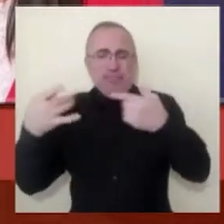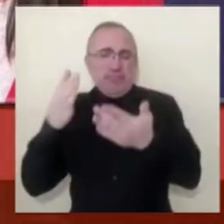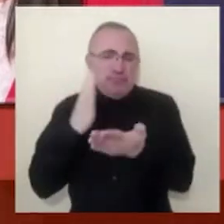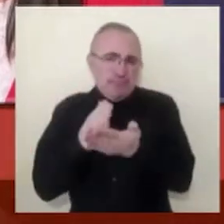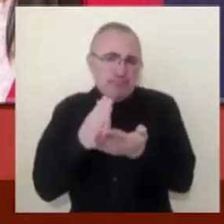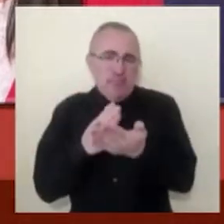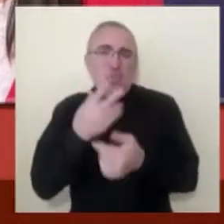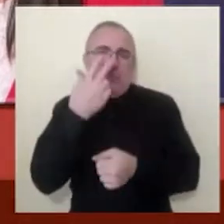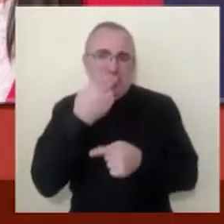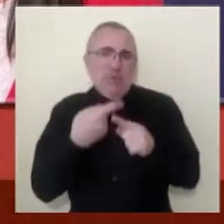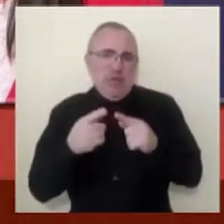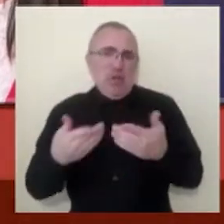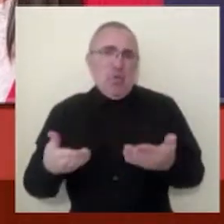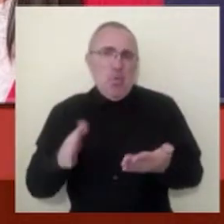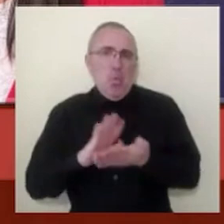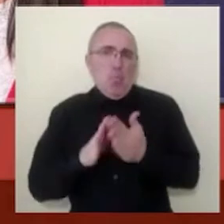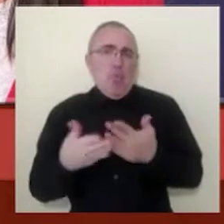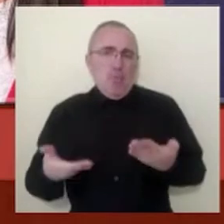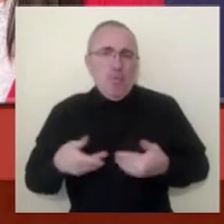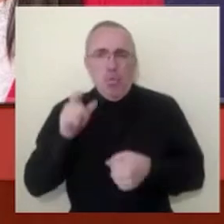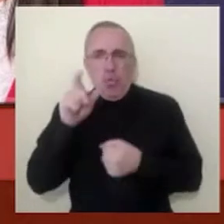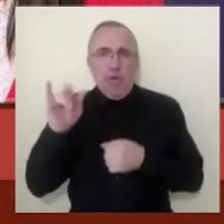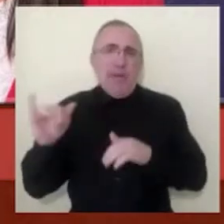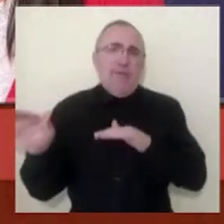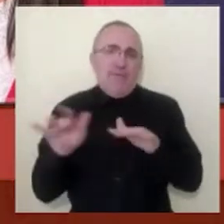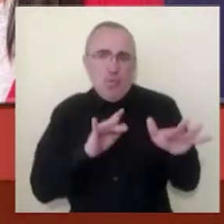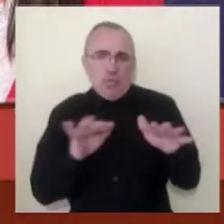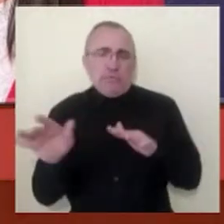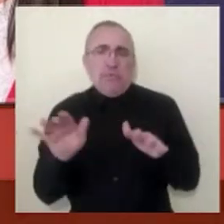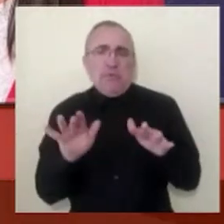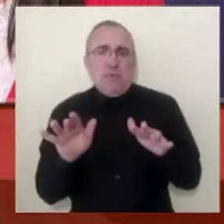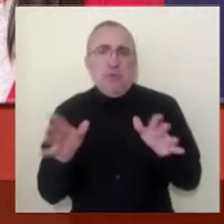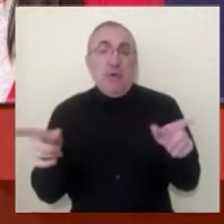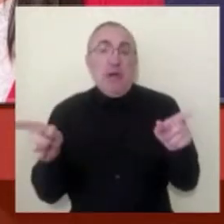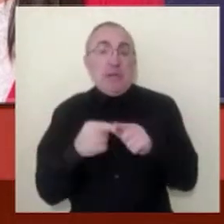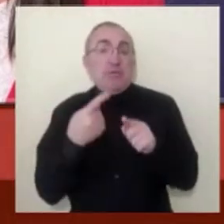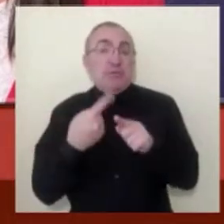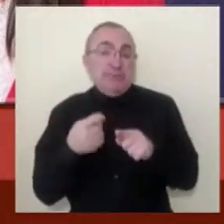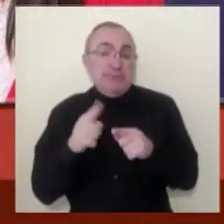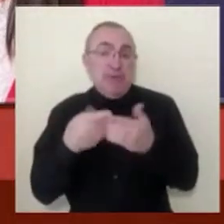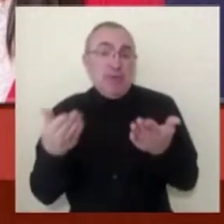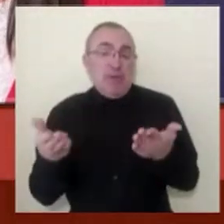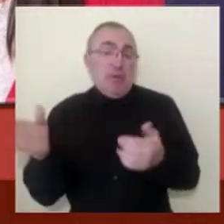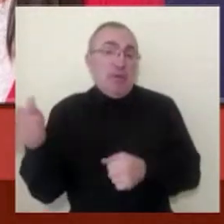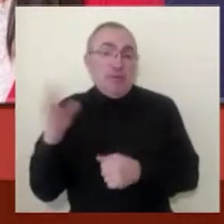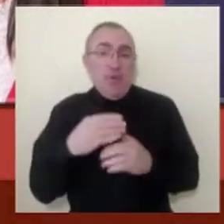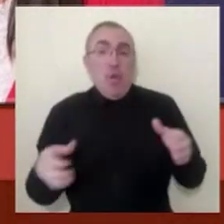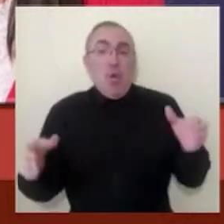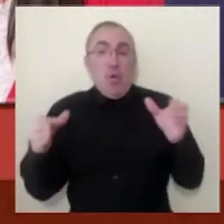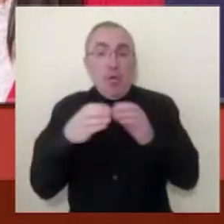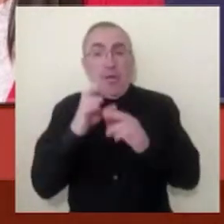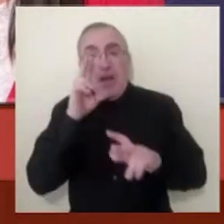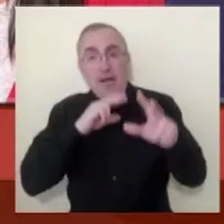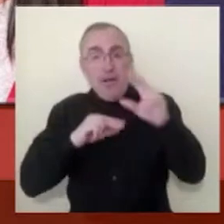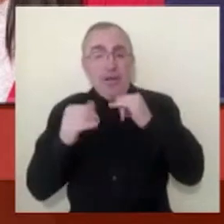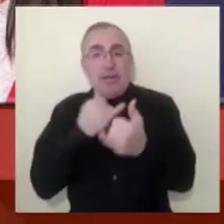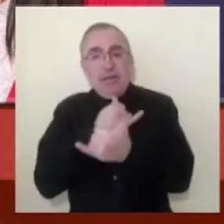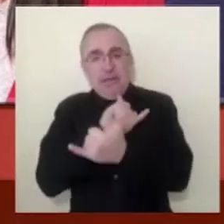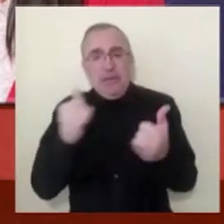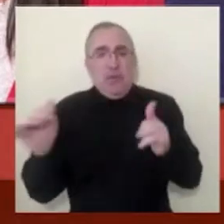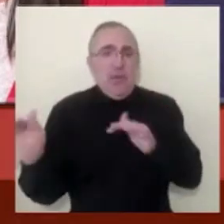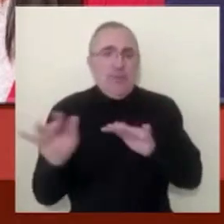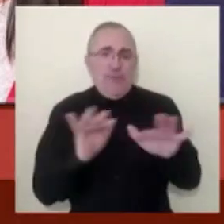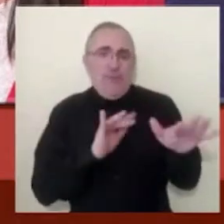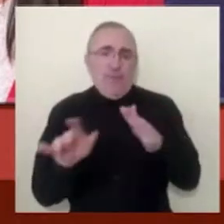умовах жити, люди функціонувати. Разом з тим якось всі колективно намагаємось забезпечити функціонування